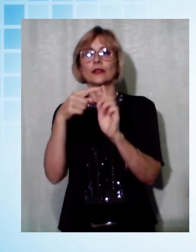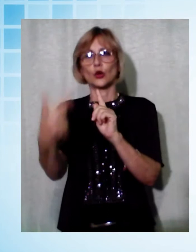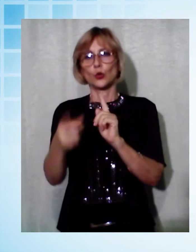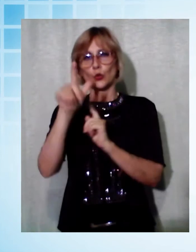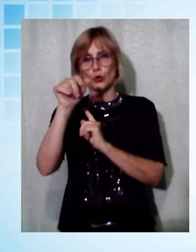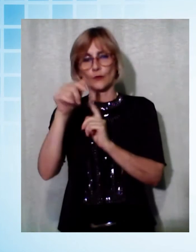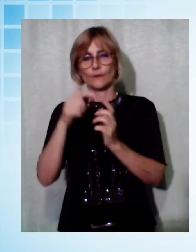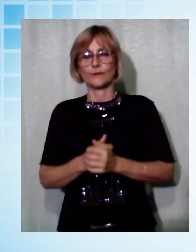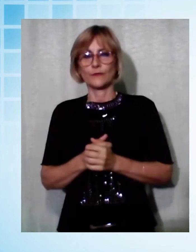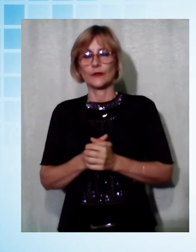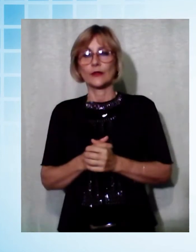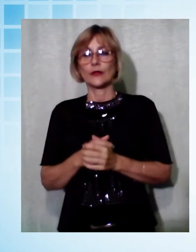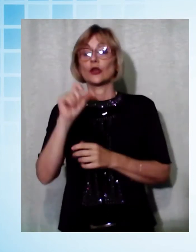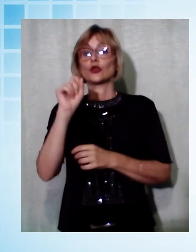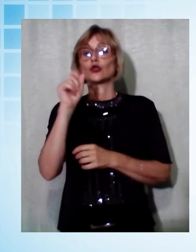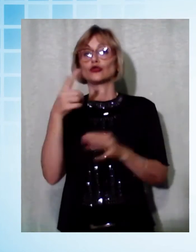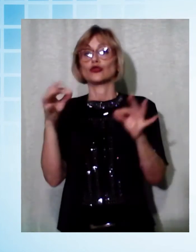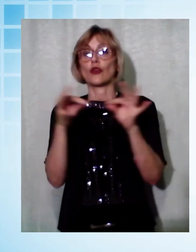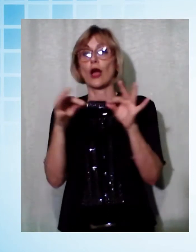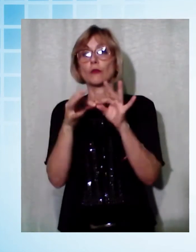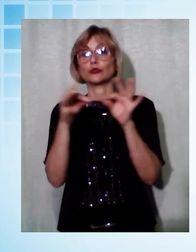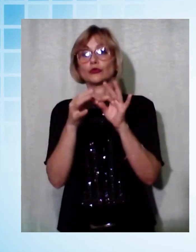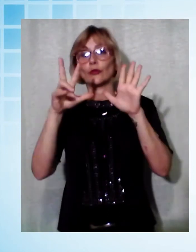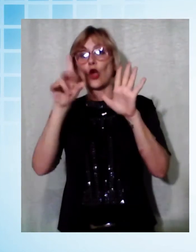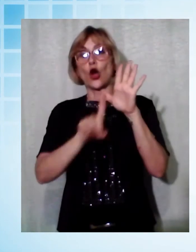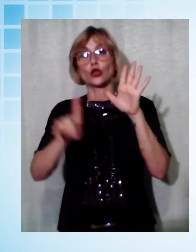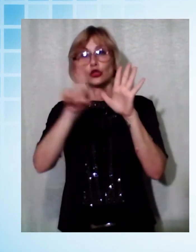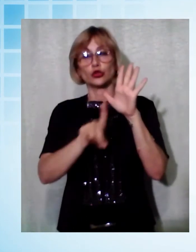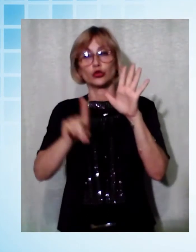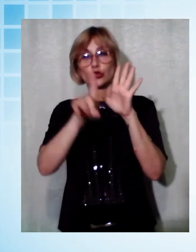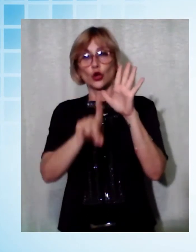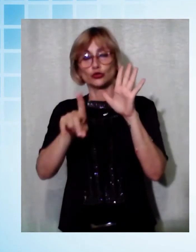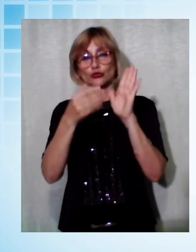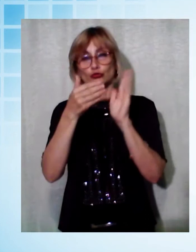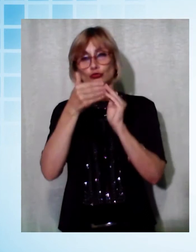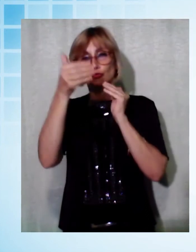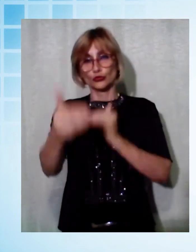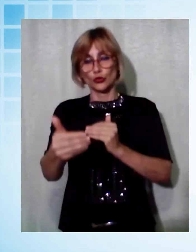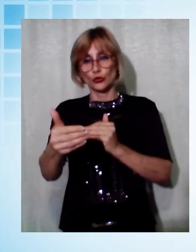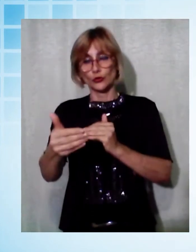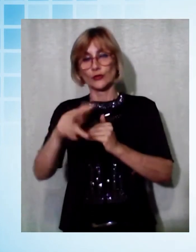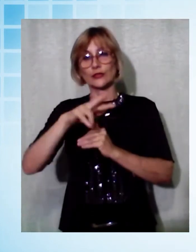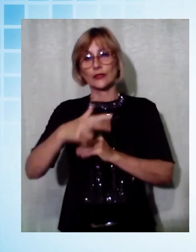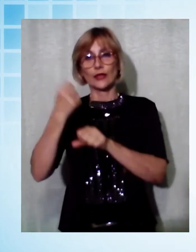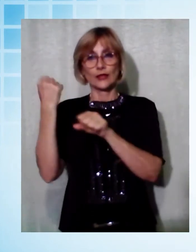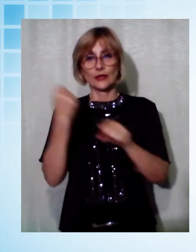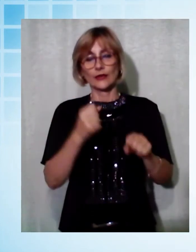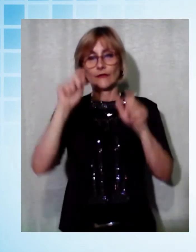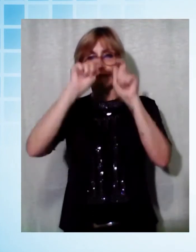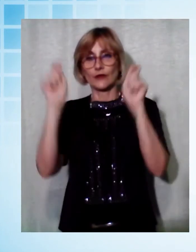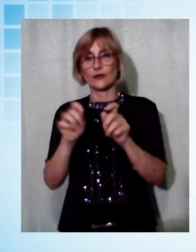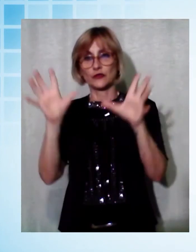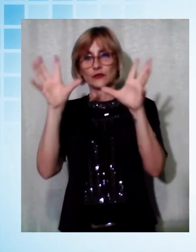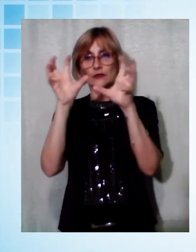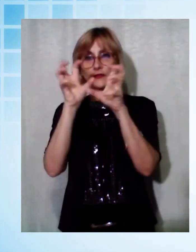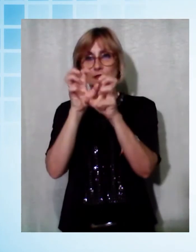12 appuntamenti nello spazio di 8 giorni. Questo è il programma della sesta edizione del Festival della Sintesi che a luglio